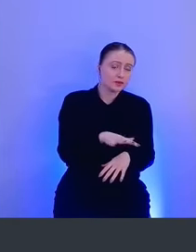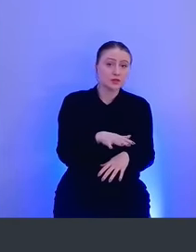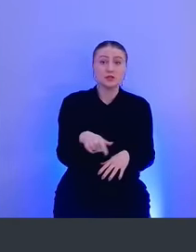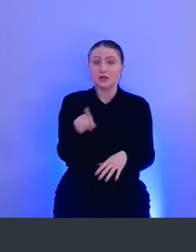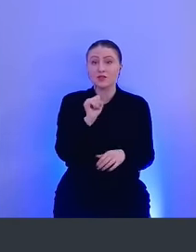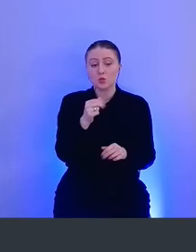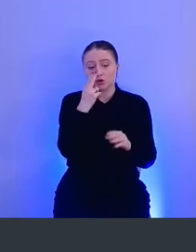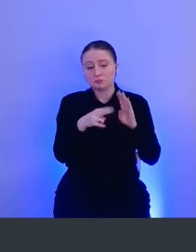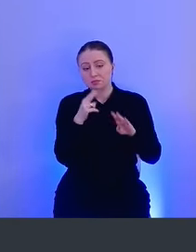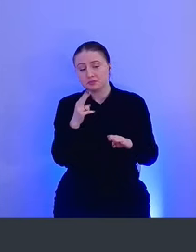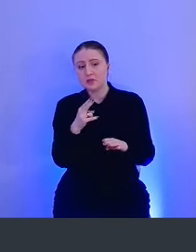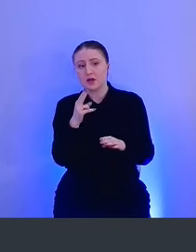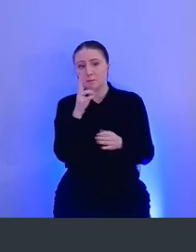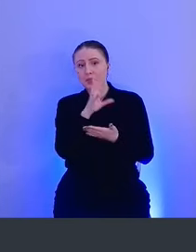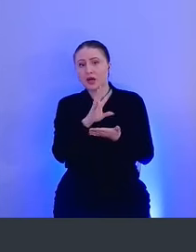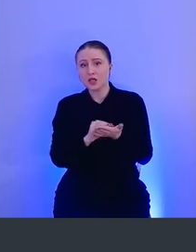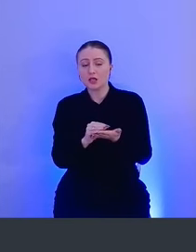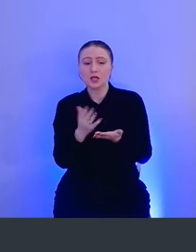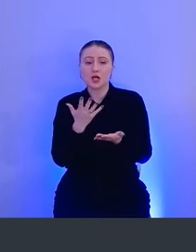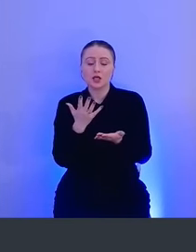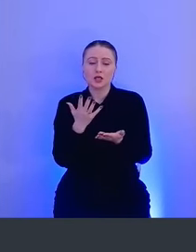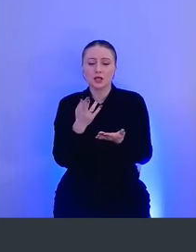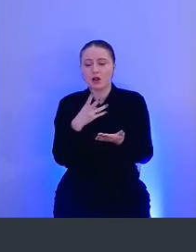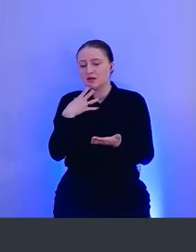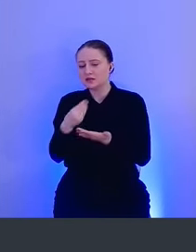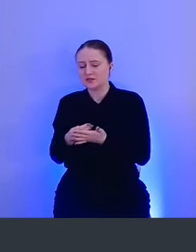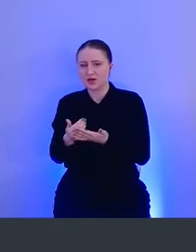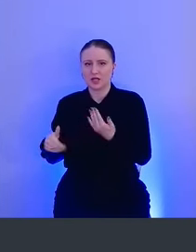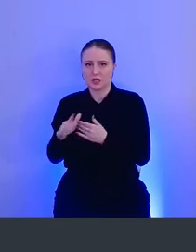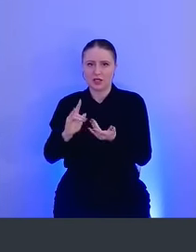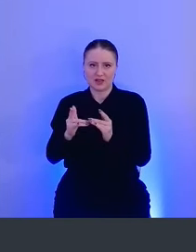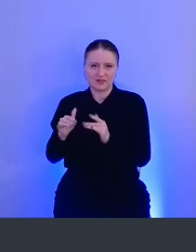сможете перенять какие-то штучки для своих инфраструктур.